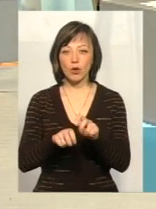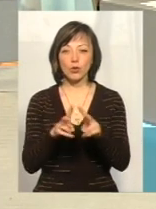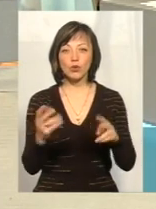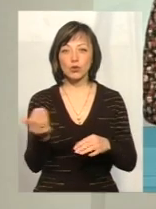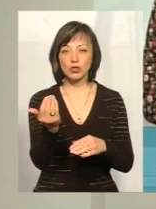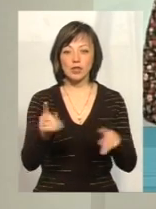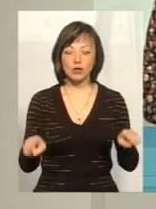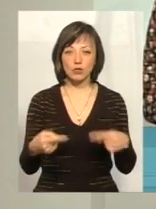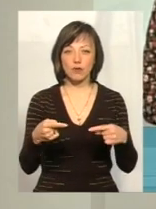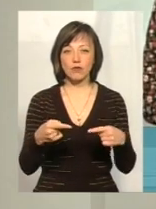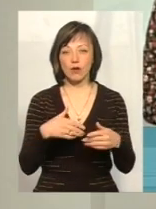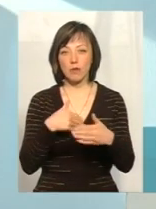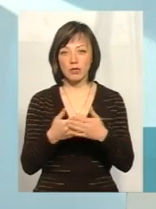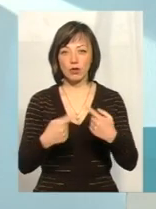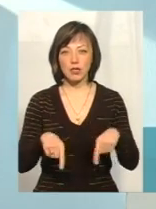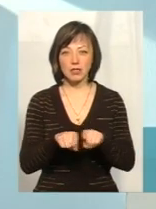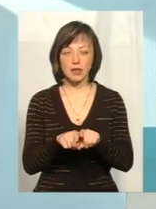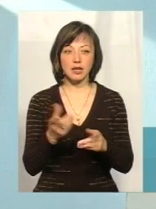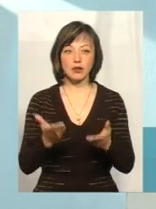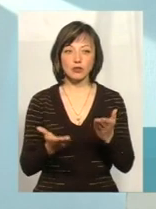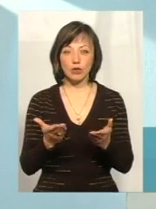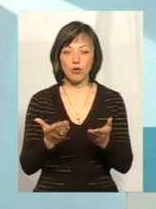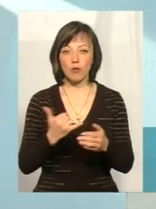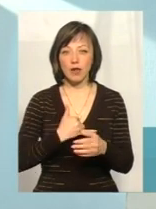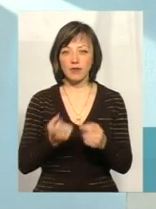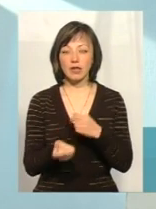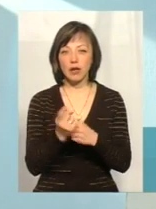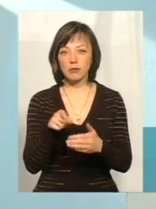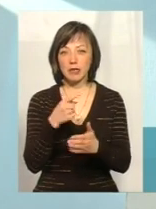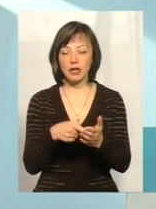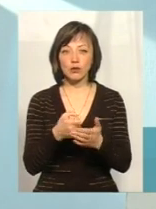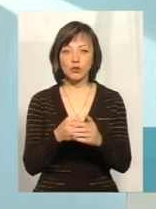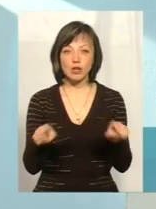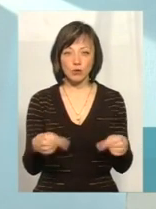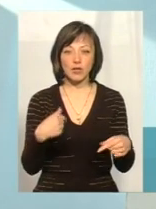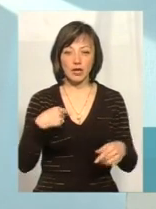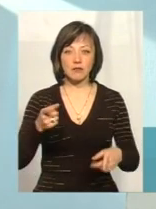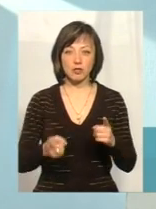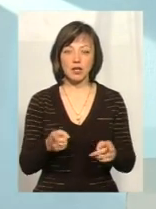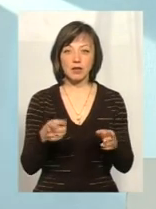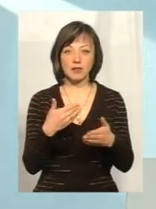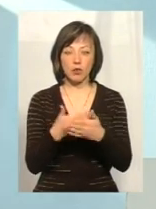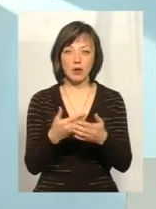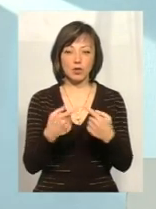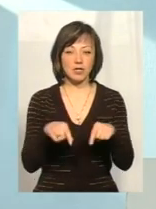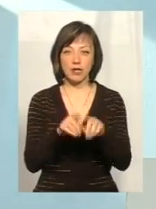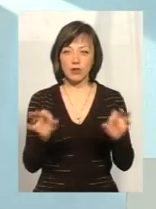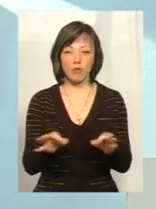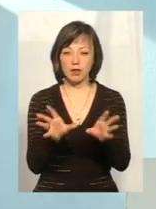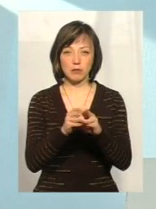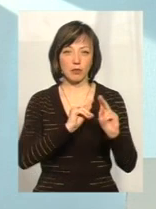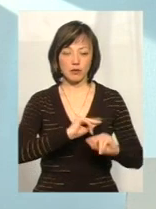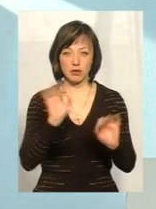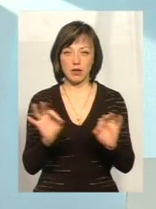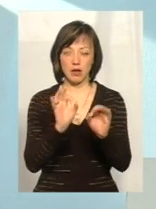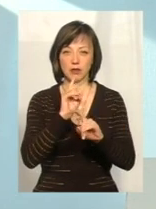хто є засновником громадської організації. Якщо в мене виникають питання до засновників, то я, звичайно, з цією громадською організацією ніколи не буду мати